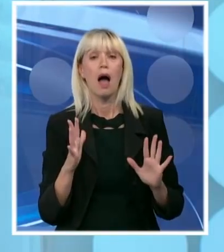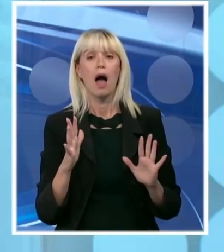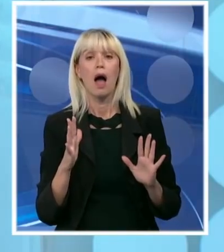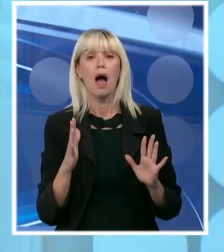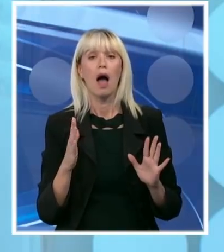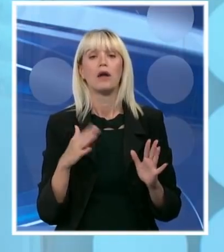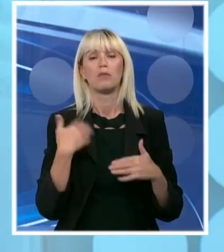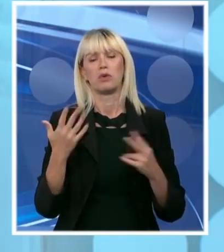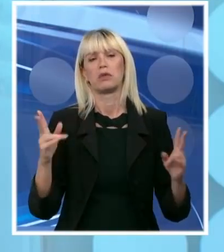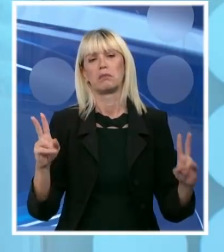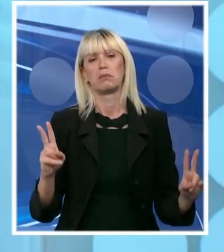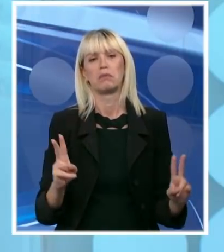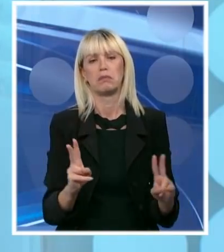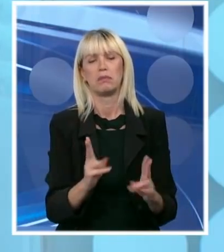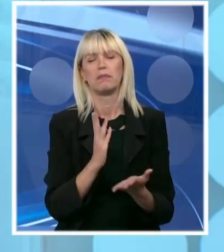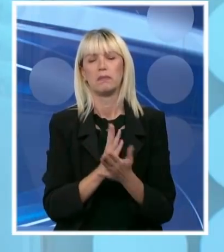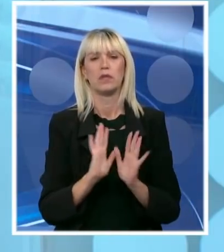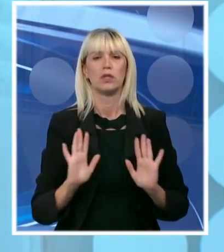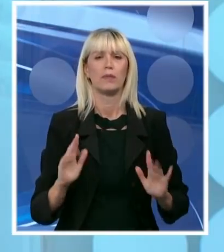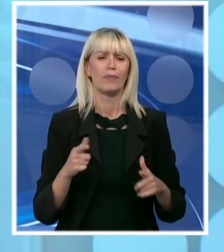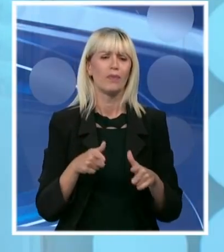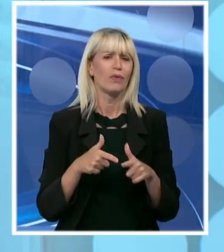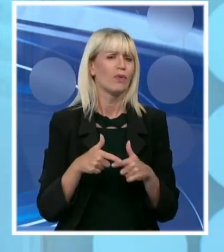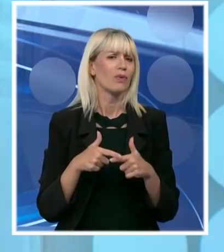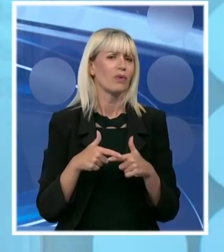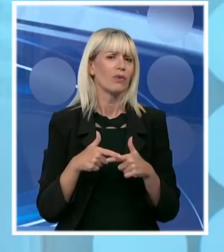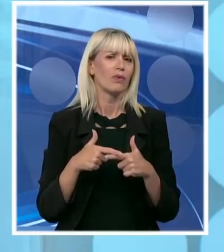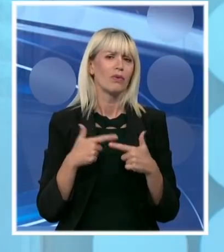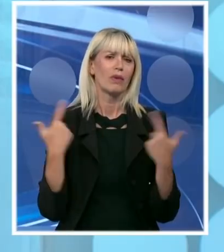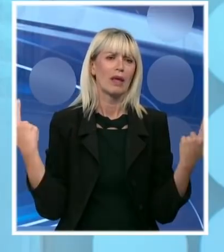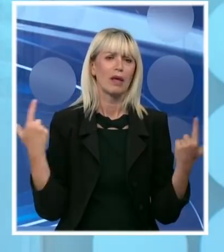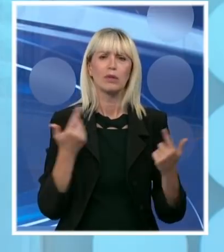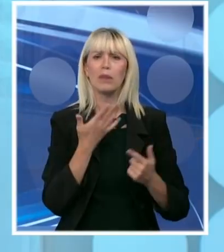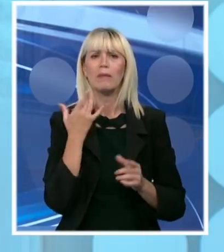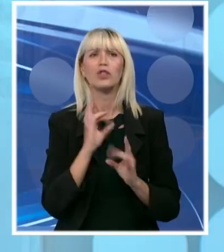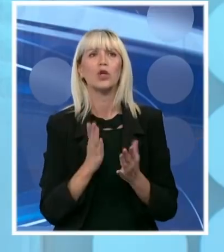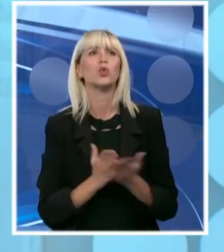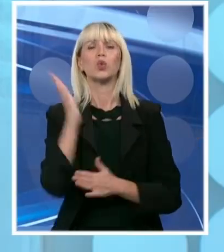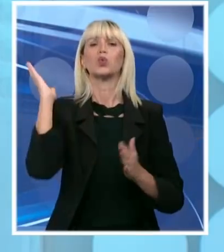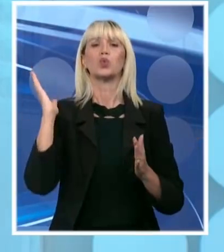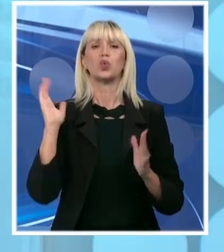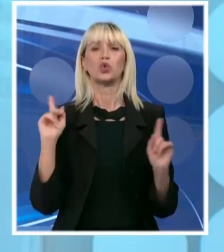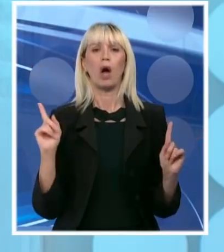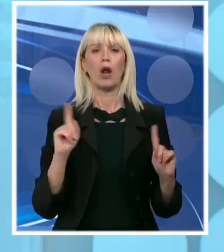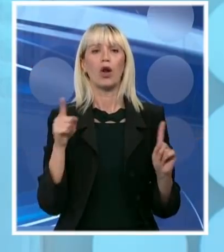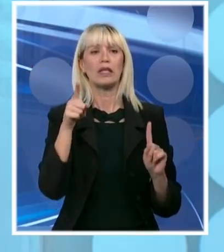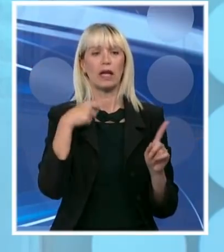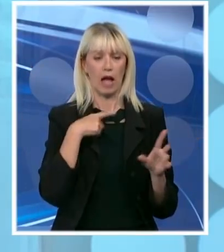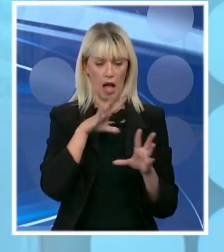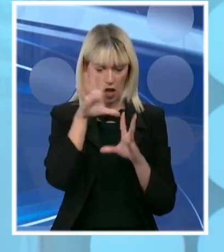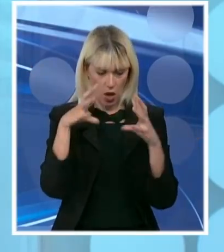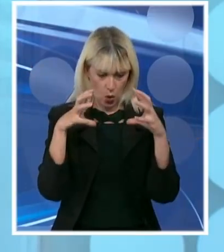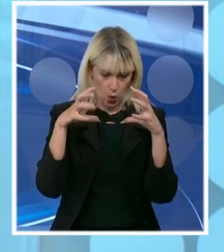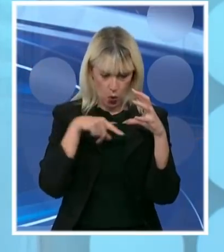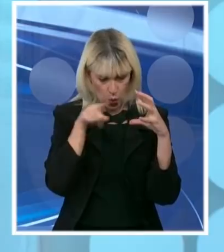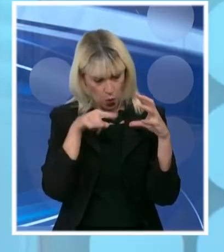toga će krenuti smanjenje. Tu su jasne zakonomernosti. Tu nema slučajnosti. Tu nema da li ste vi baba vanga pa pogađate ili